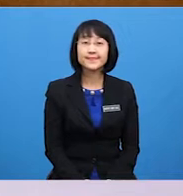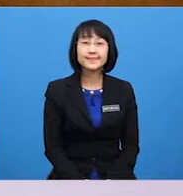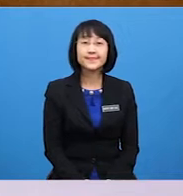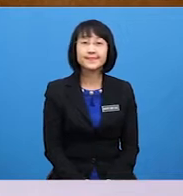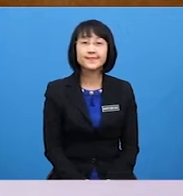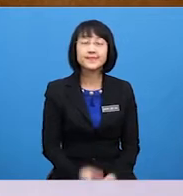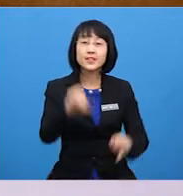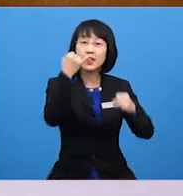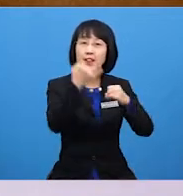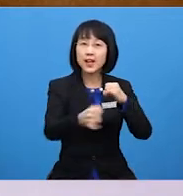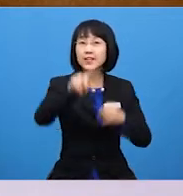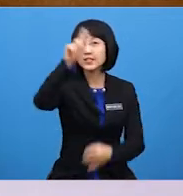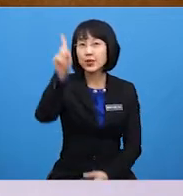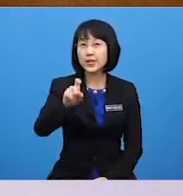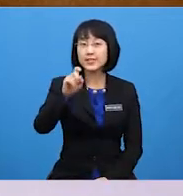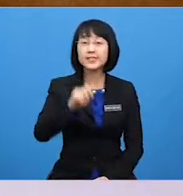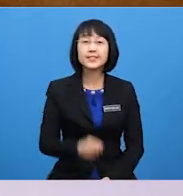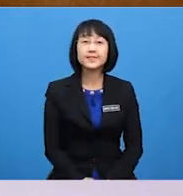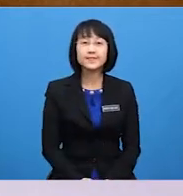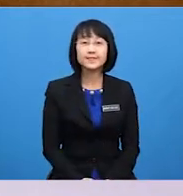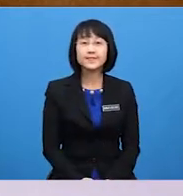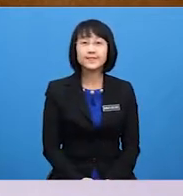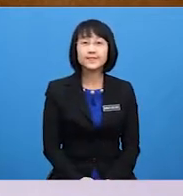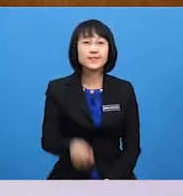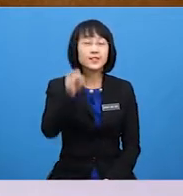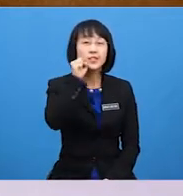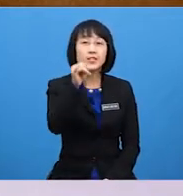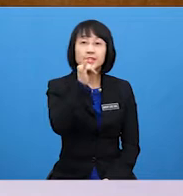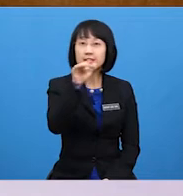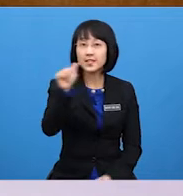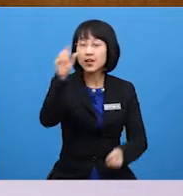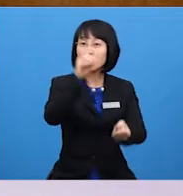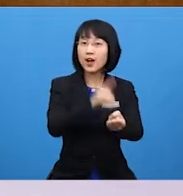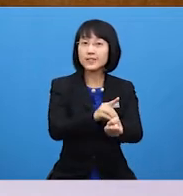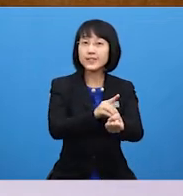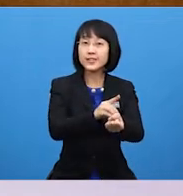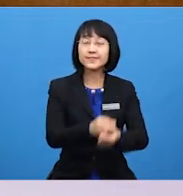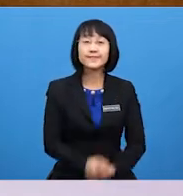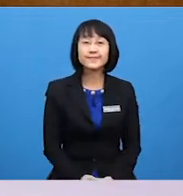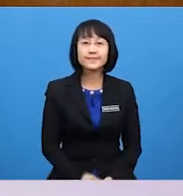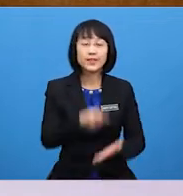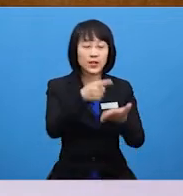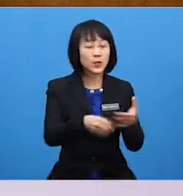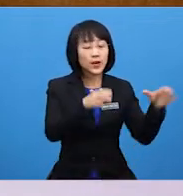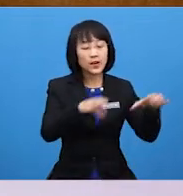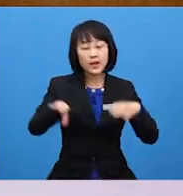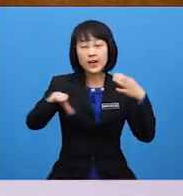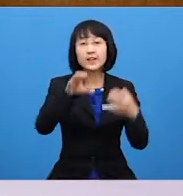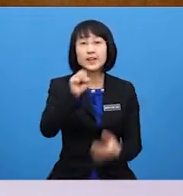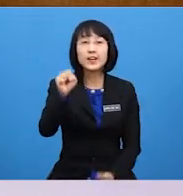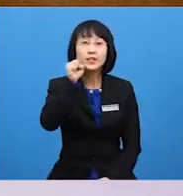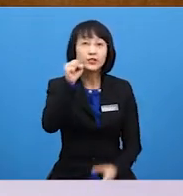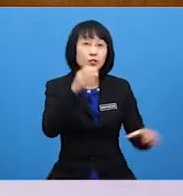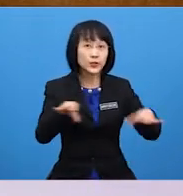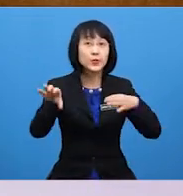Last question She is a doctor What does she